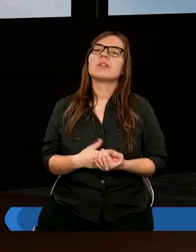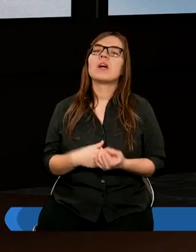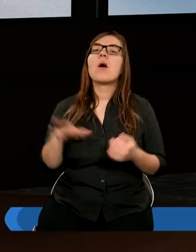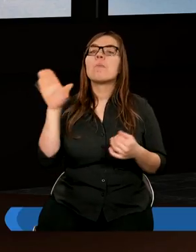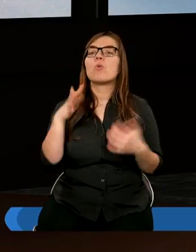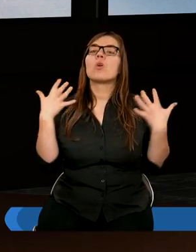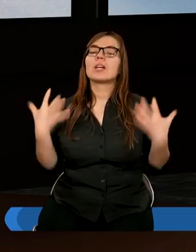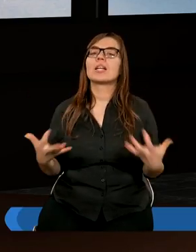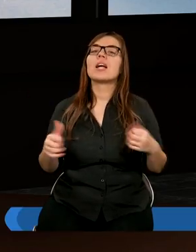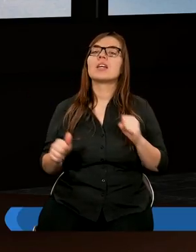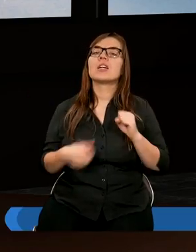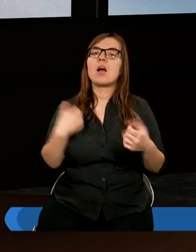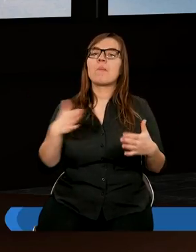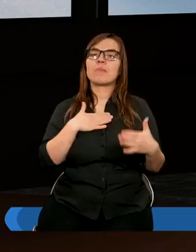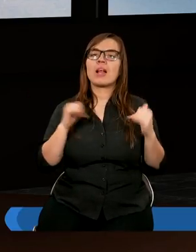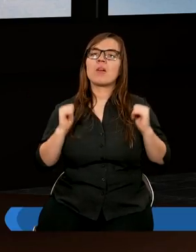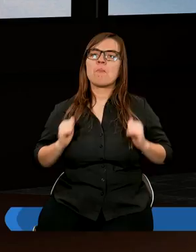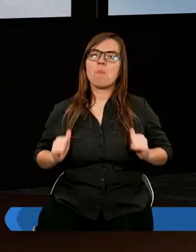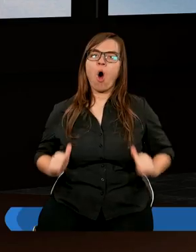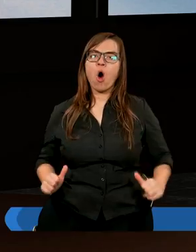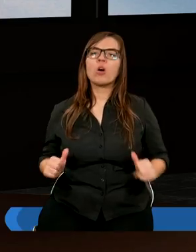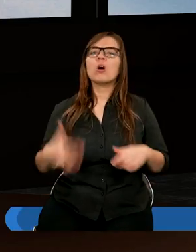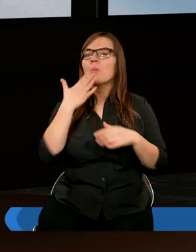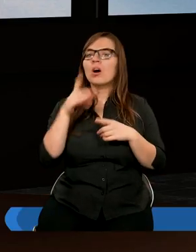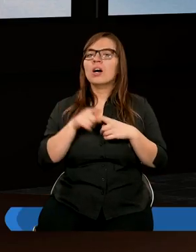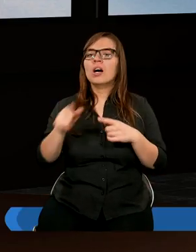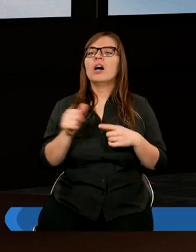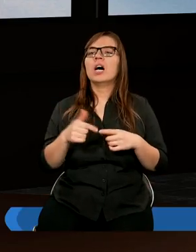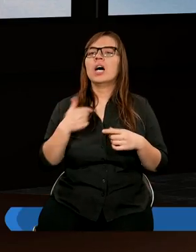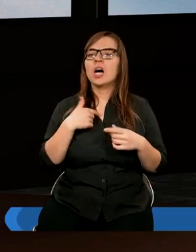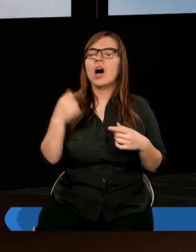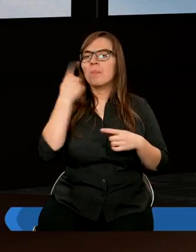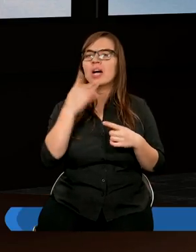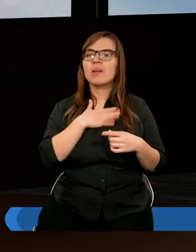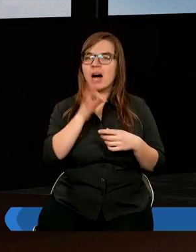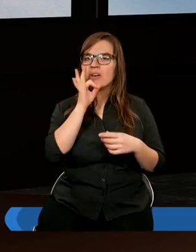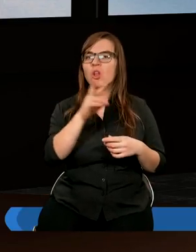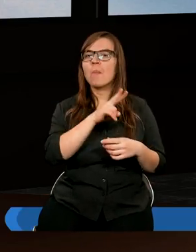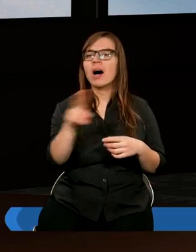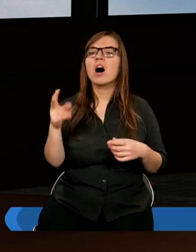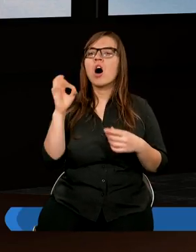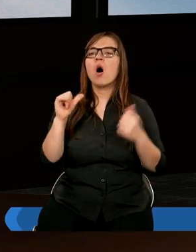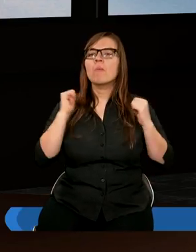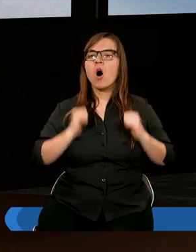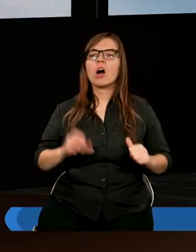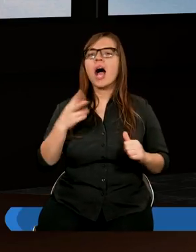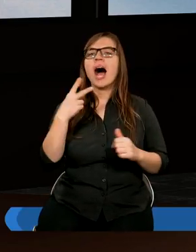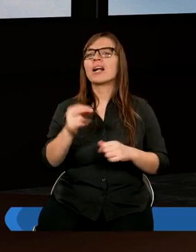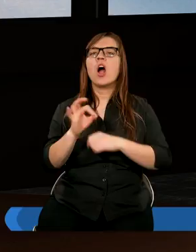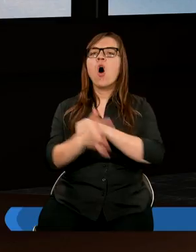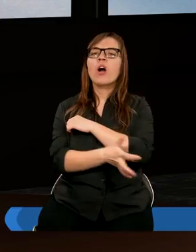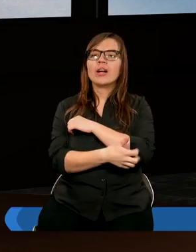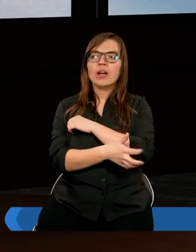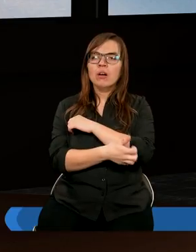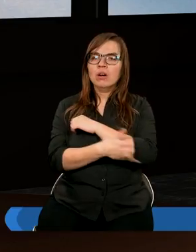Pan Bóg chce, żebyśmy mieli pokój. Mówi też Jeremiasz, ja wiem, jakie myśli mam o was. Myśli o pokoju, a nie o